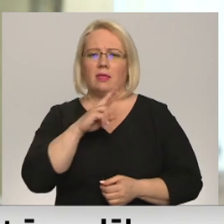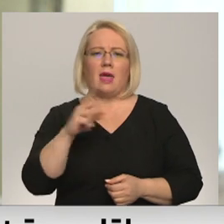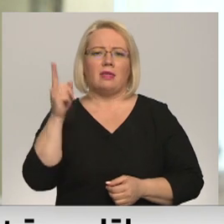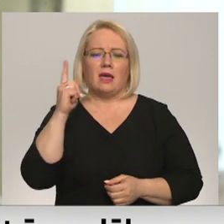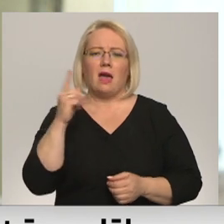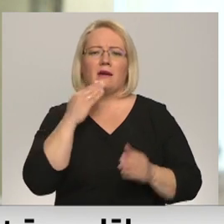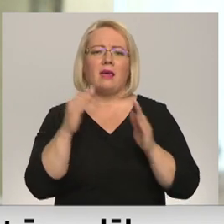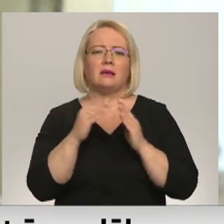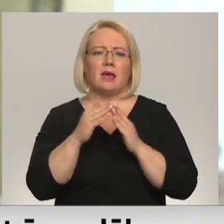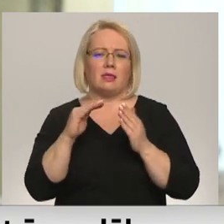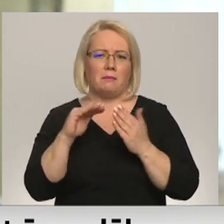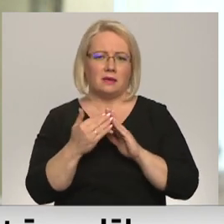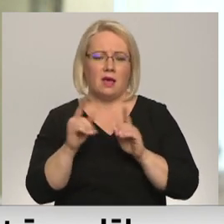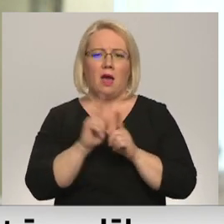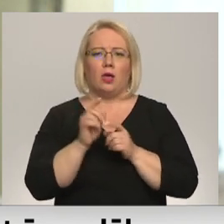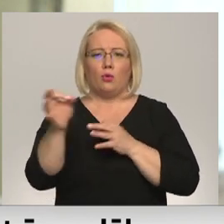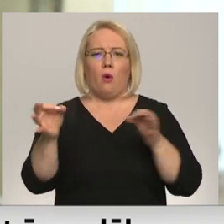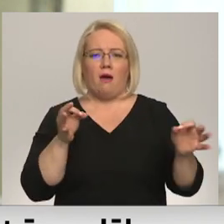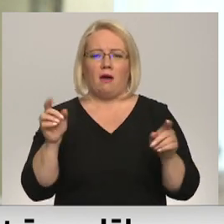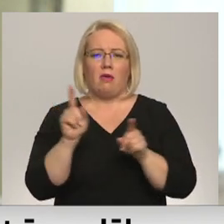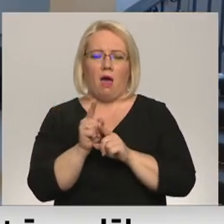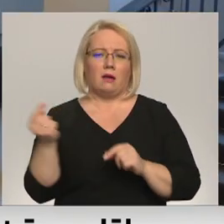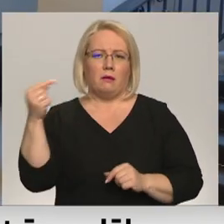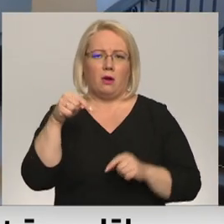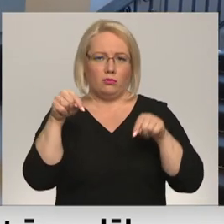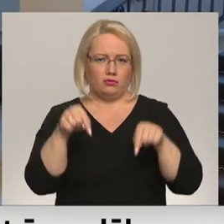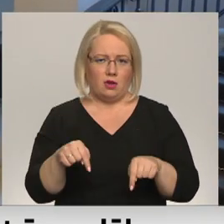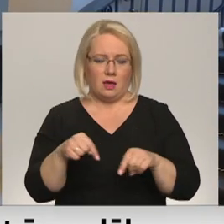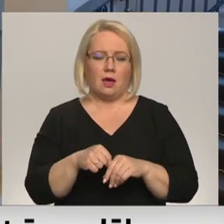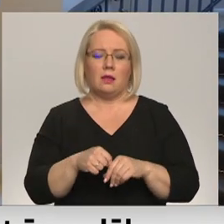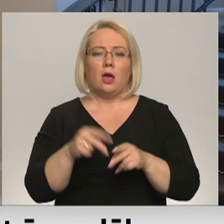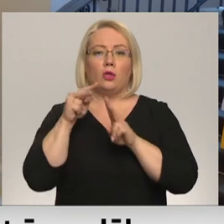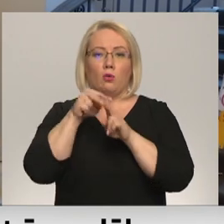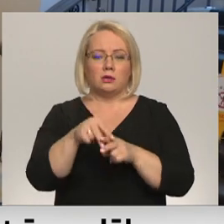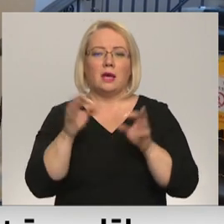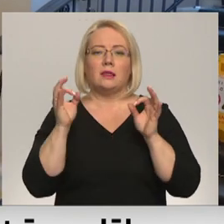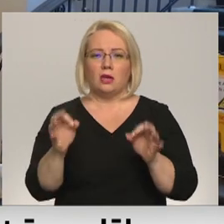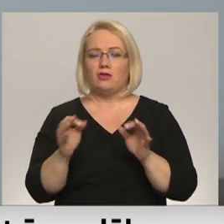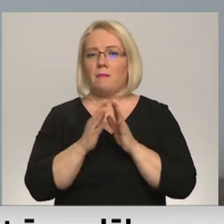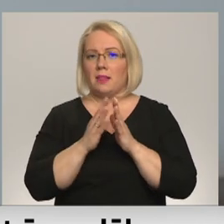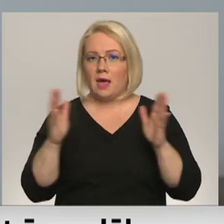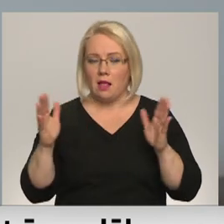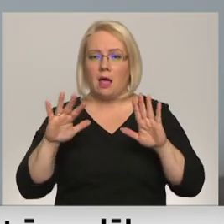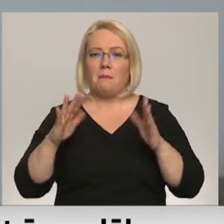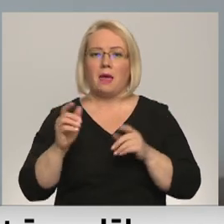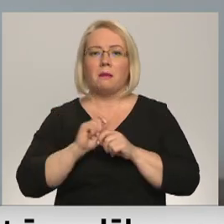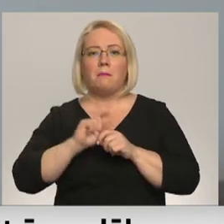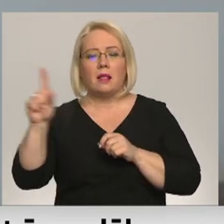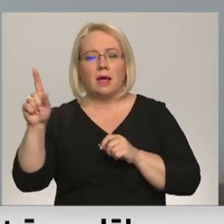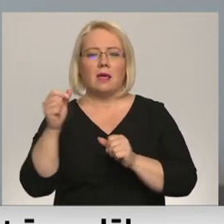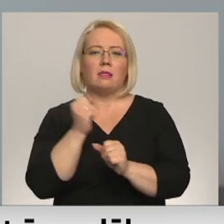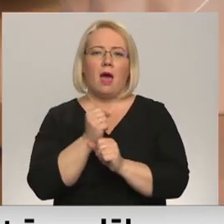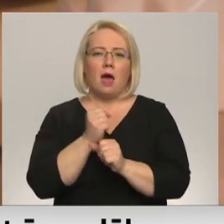rēzeknes pilsētas, bet arī no novada, no rēzeknes novada. Tātad noslodze patiesi ir liela, taču palielināt darba